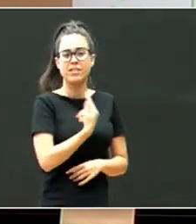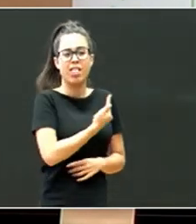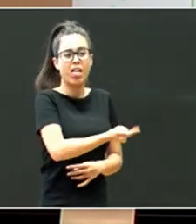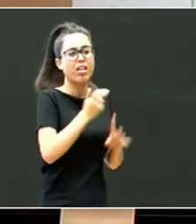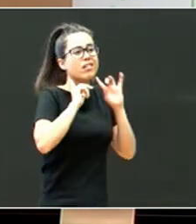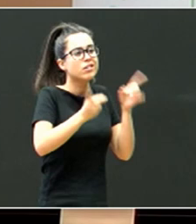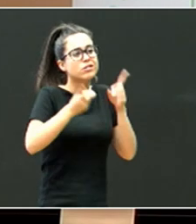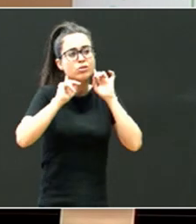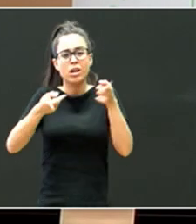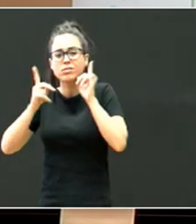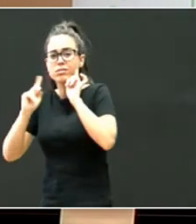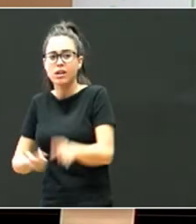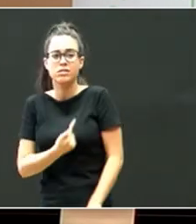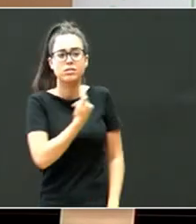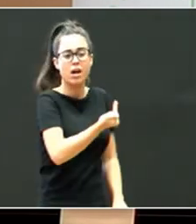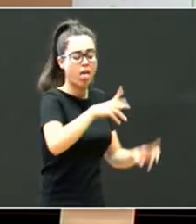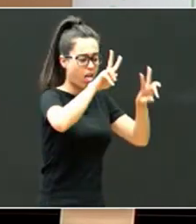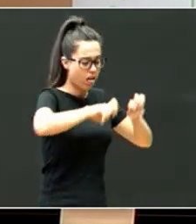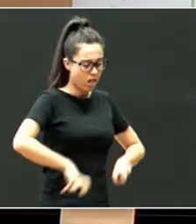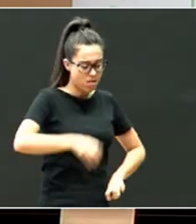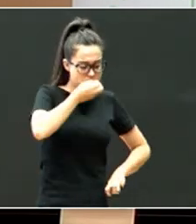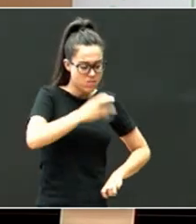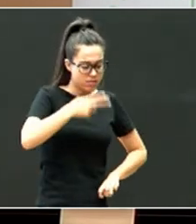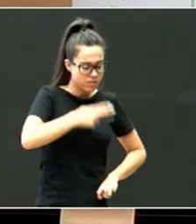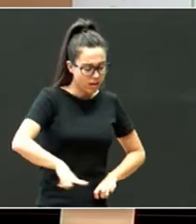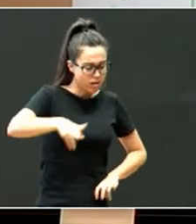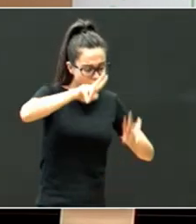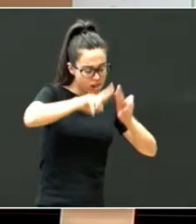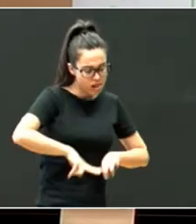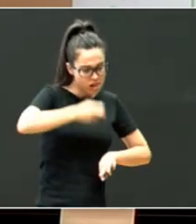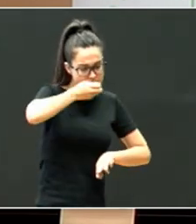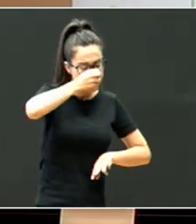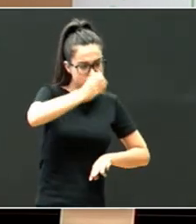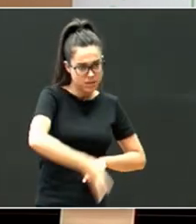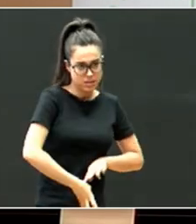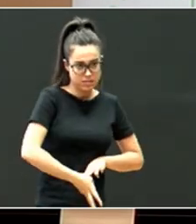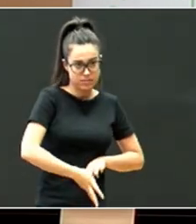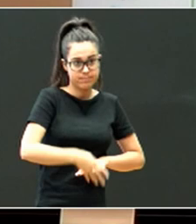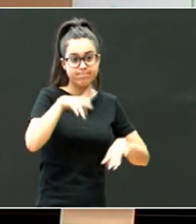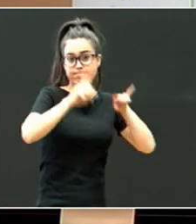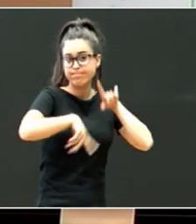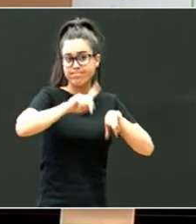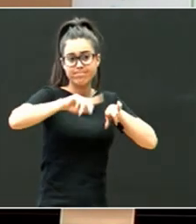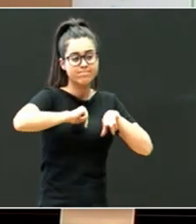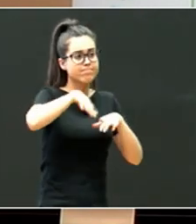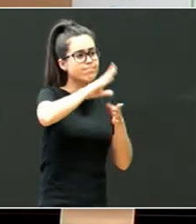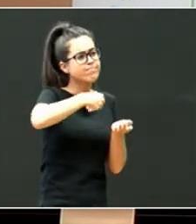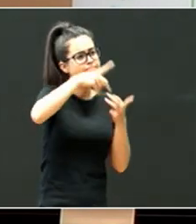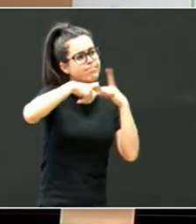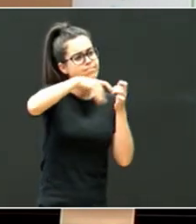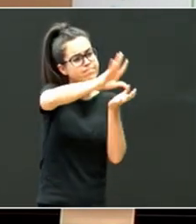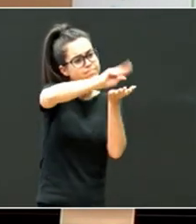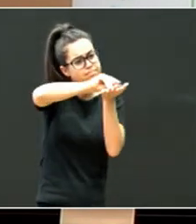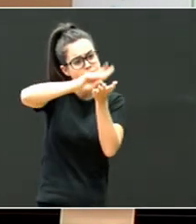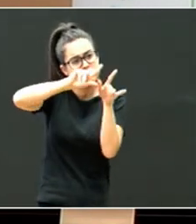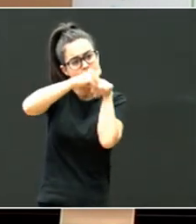kasua ondo, ondo, astertu, umea ondo esagutu, eta esagupen horren, ondurioz, hartu beharreko neurriak.